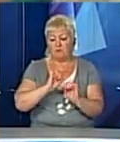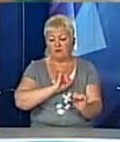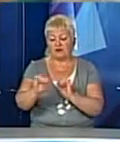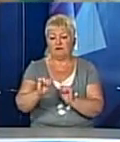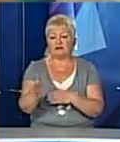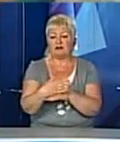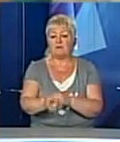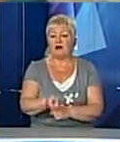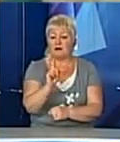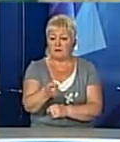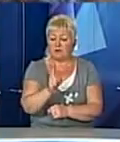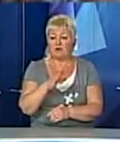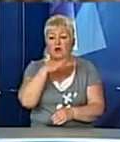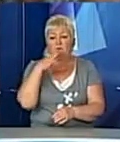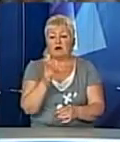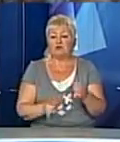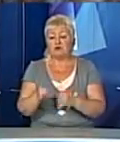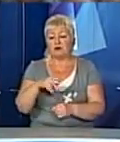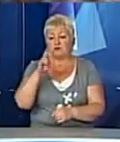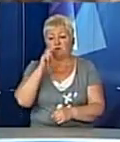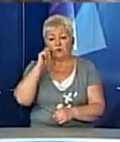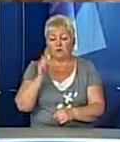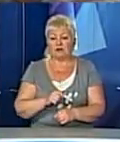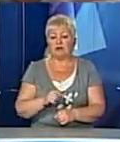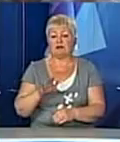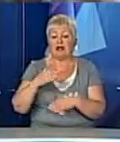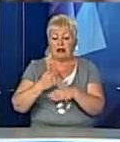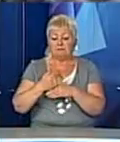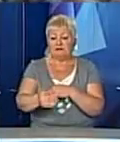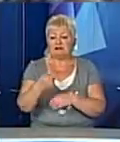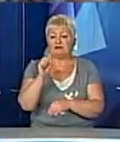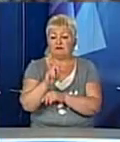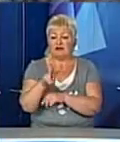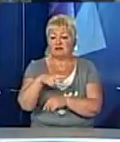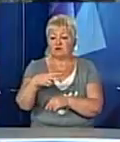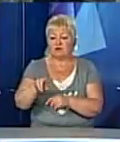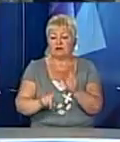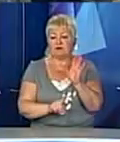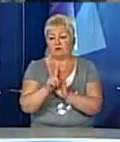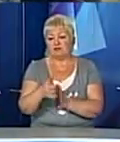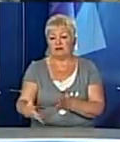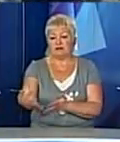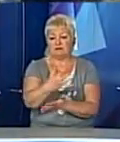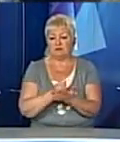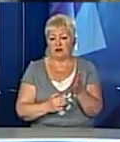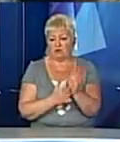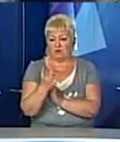рибалок. У багатьох регіонах України здавна, саме після 12 липня, починали збирати урожай.